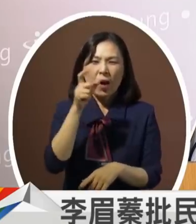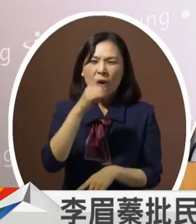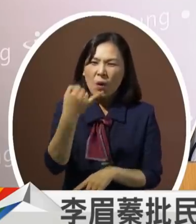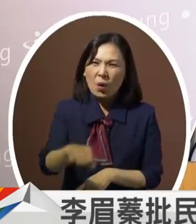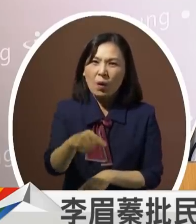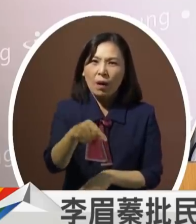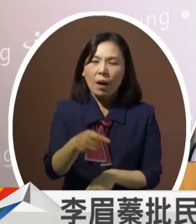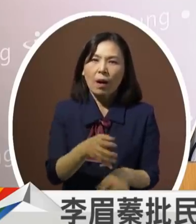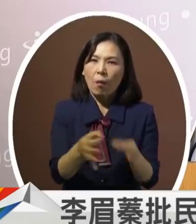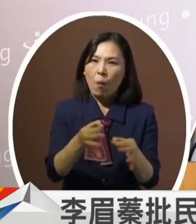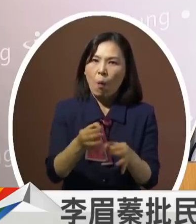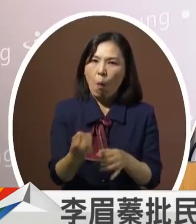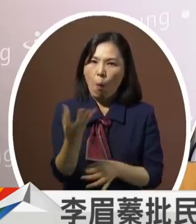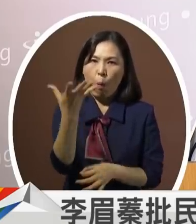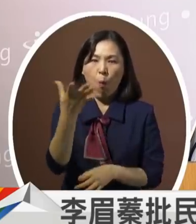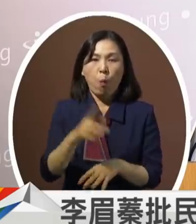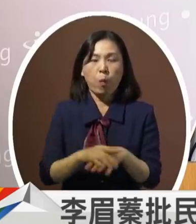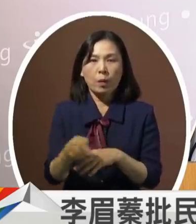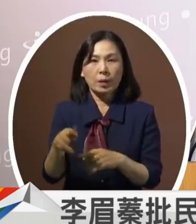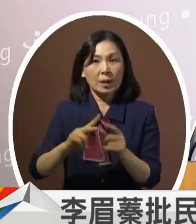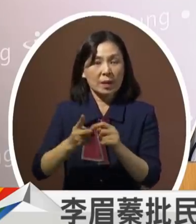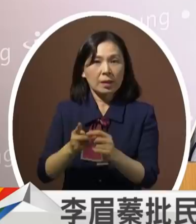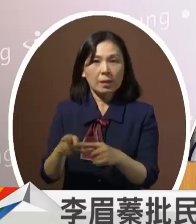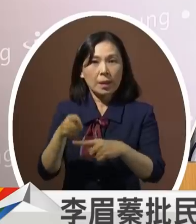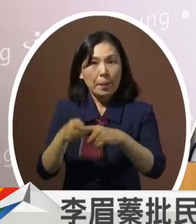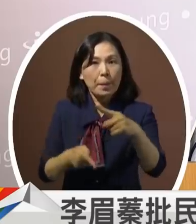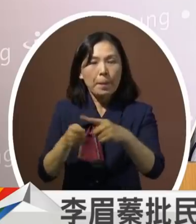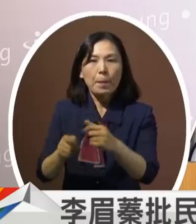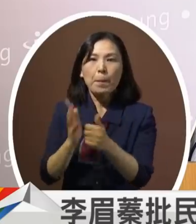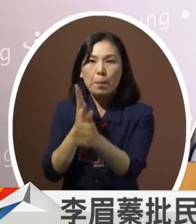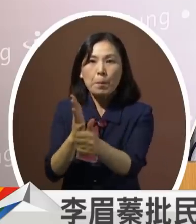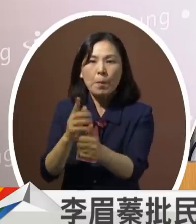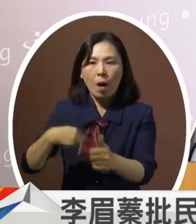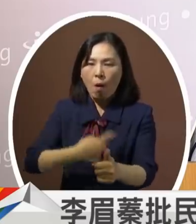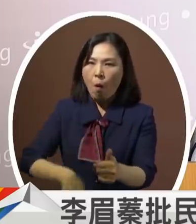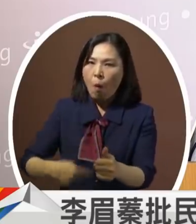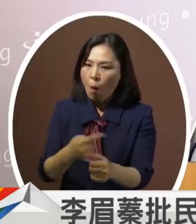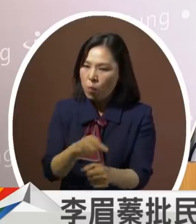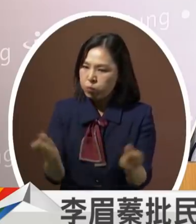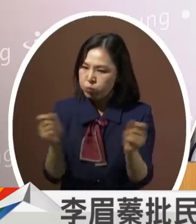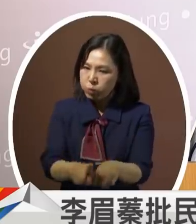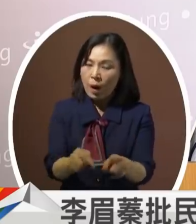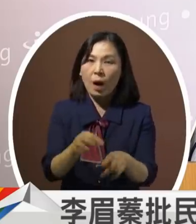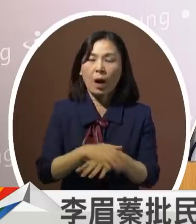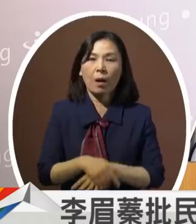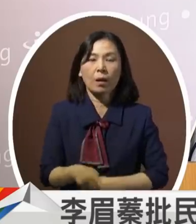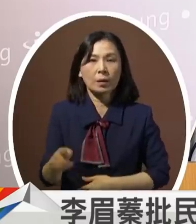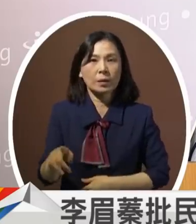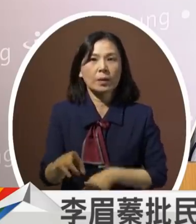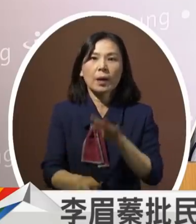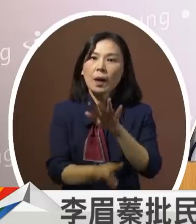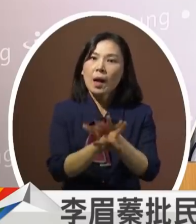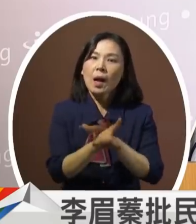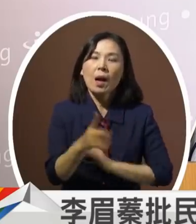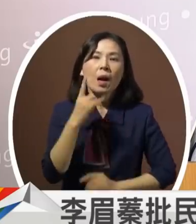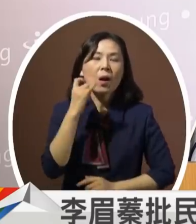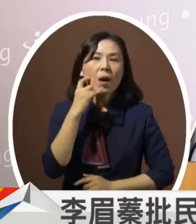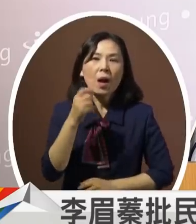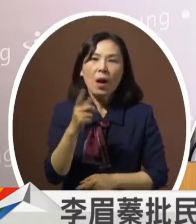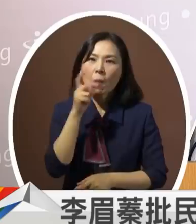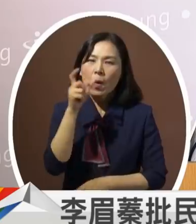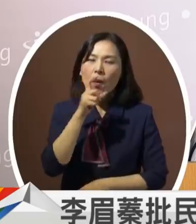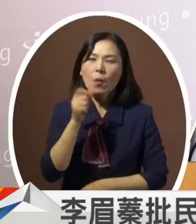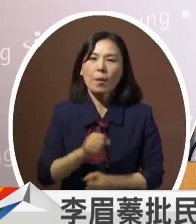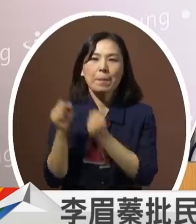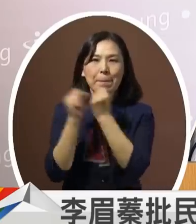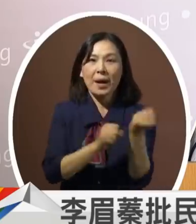大的商机产值直追半导体产业我们不要污染以蓝母酒来说原料是甘